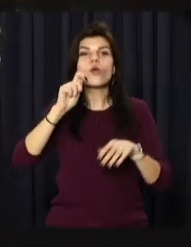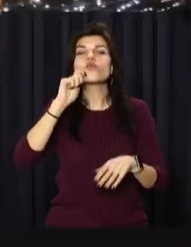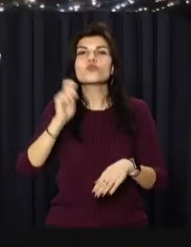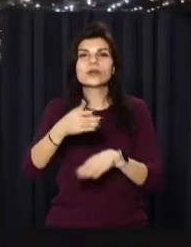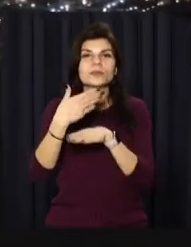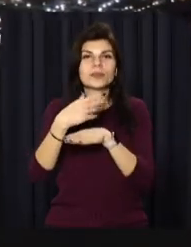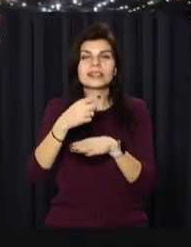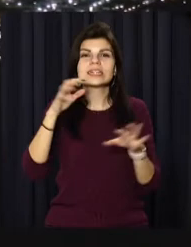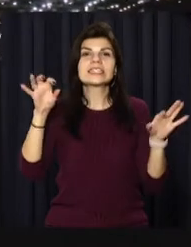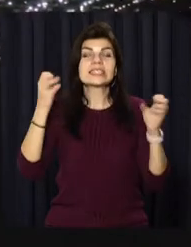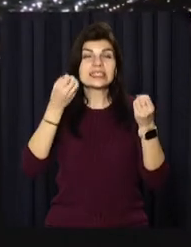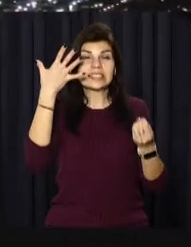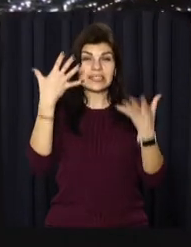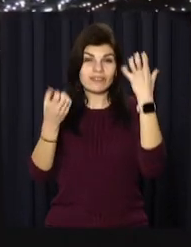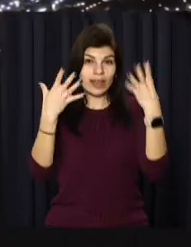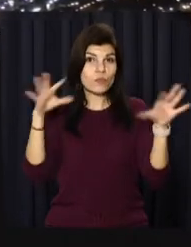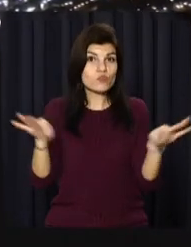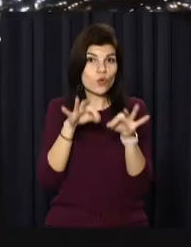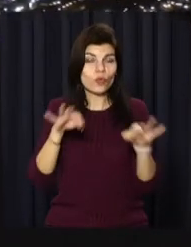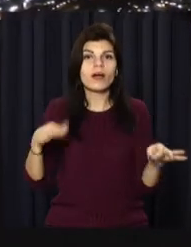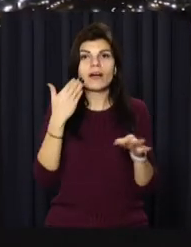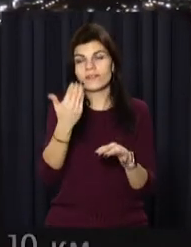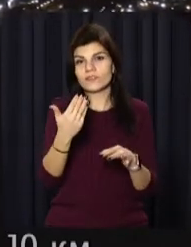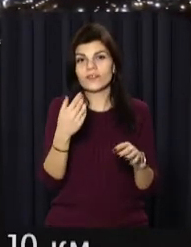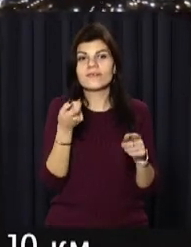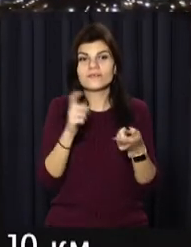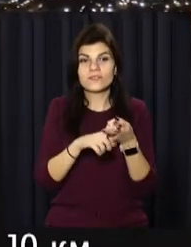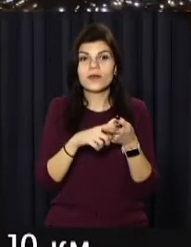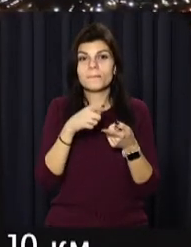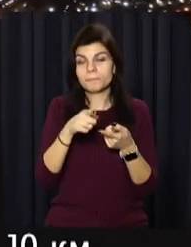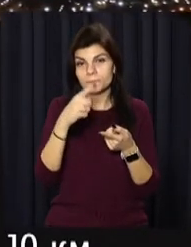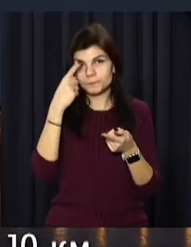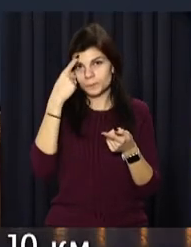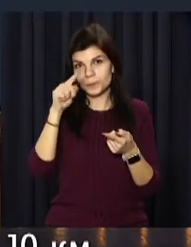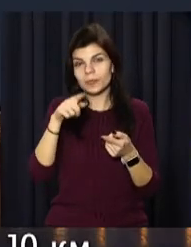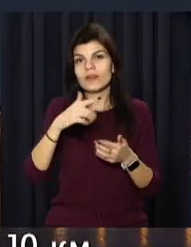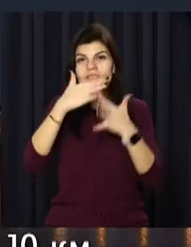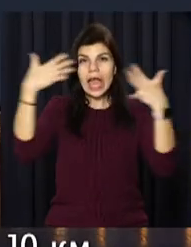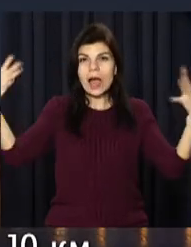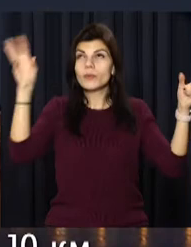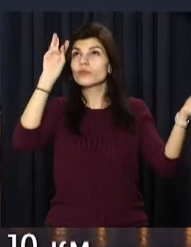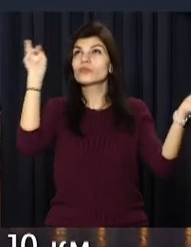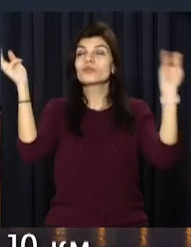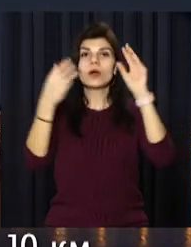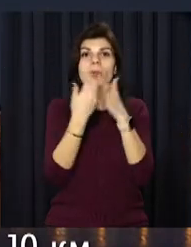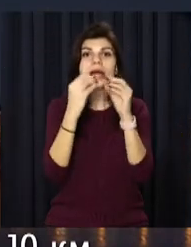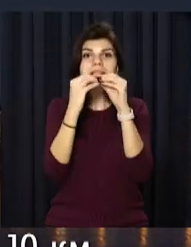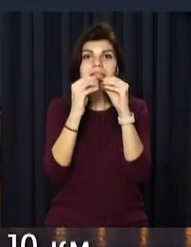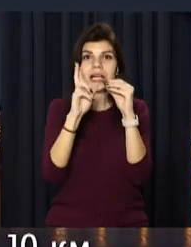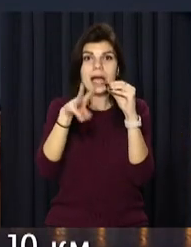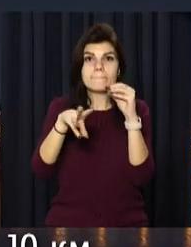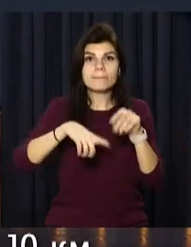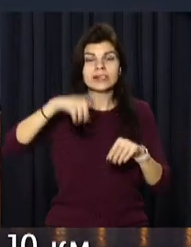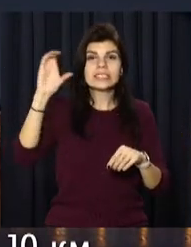створений світломузичною інсталяцією Дніпро Лайтфлаверс. Масштабна проєкція сягала в небо на понад 10 кілометрів.